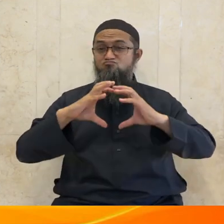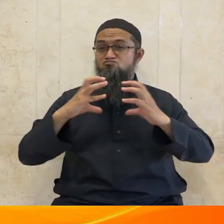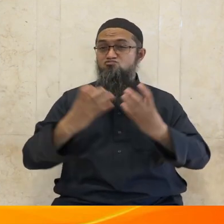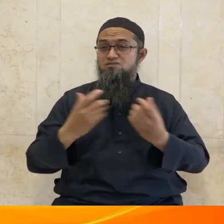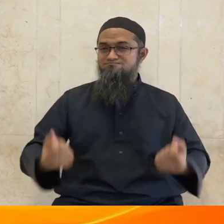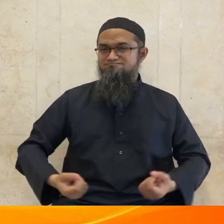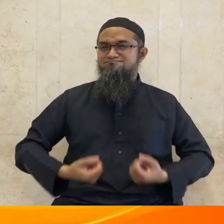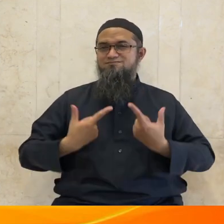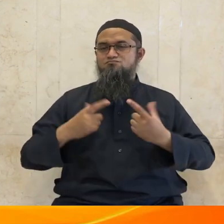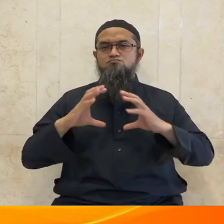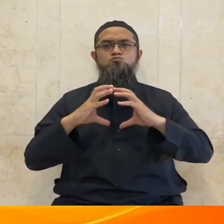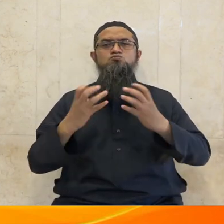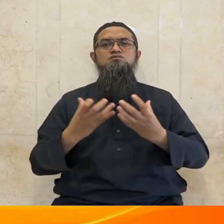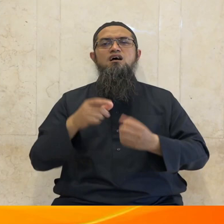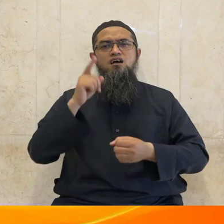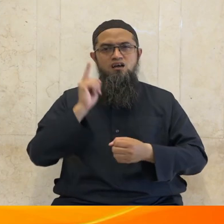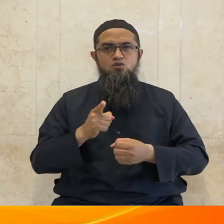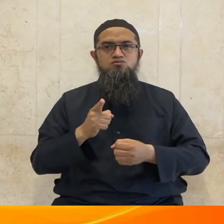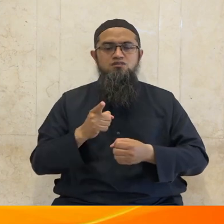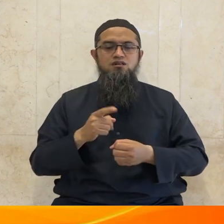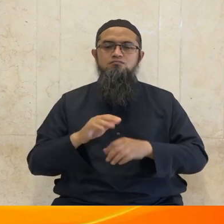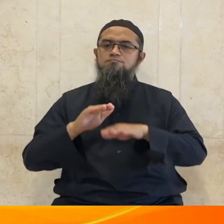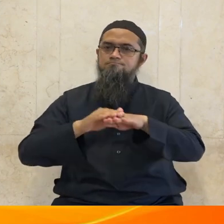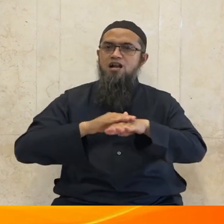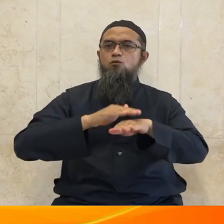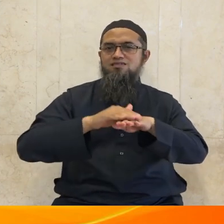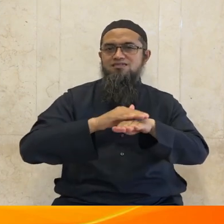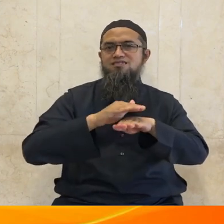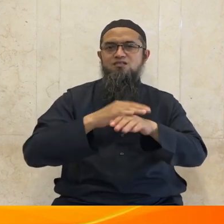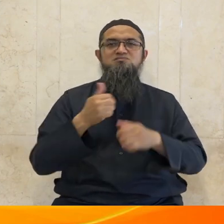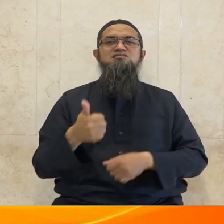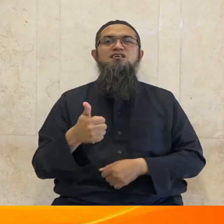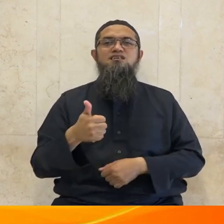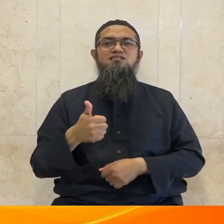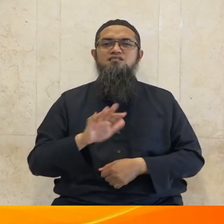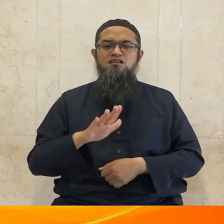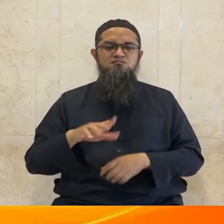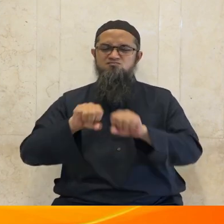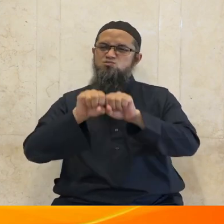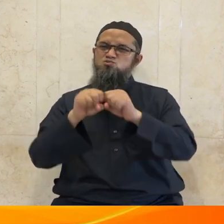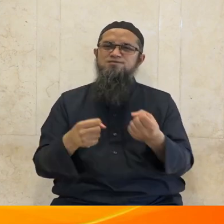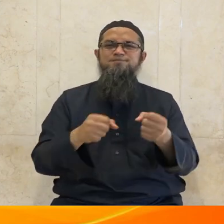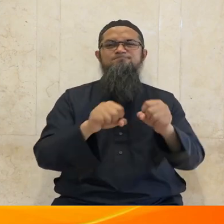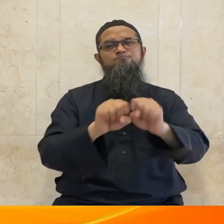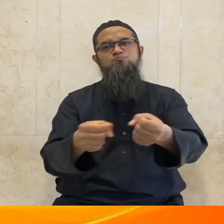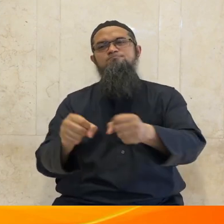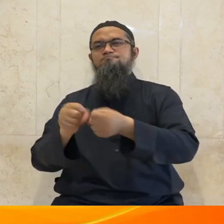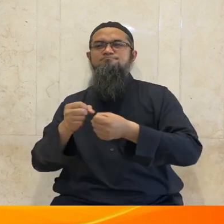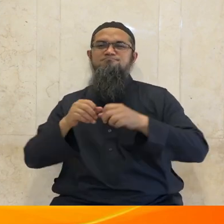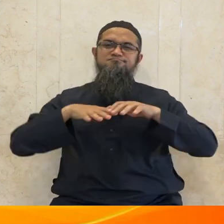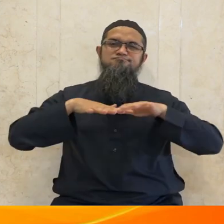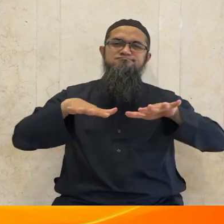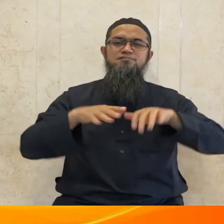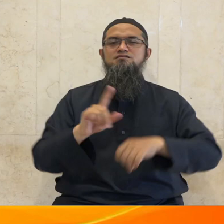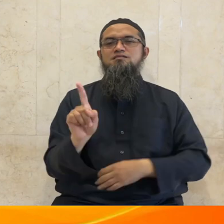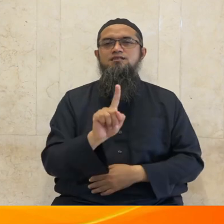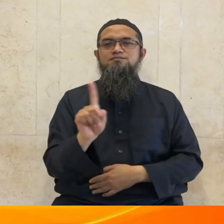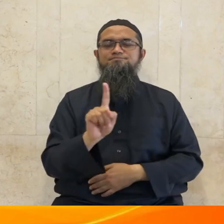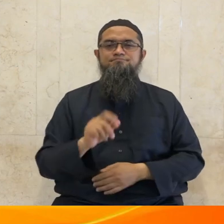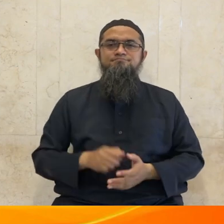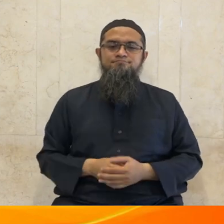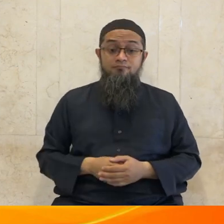kehidupan yang rahmatan lil'alami kehidupan bermasyarakat yang harmonis adil makmur bahagia